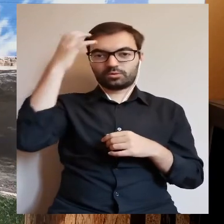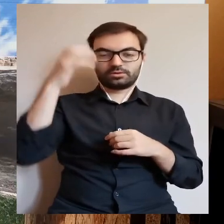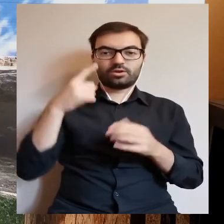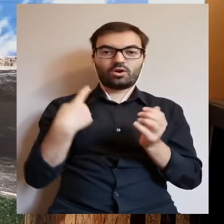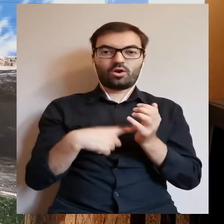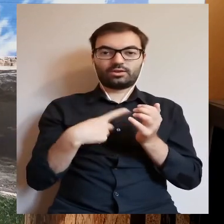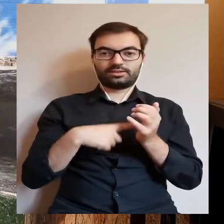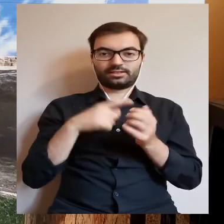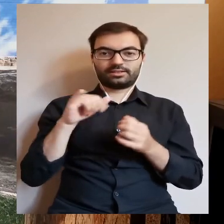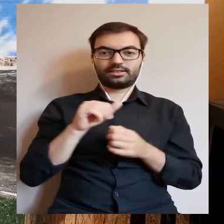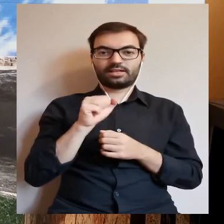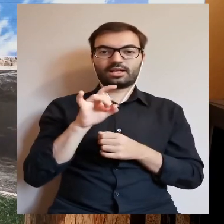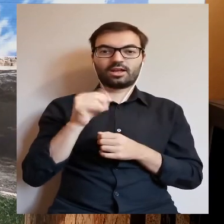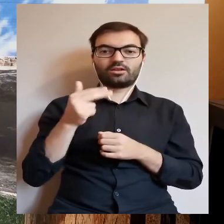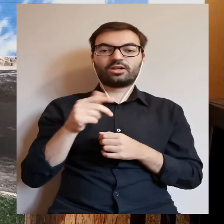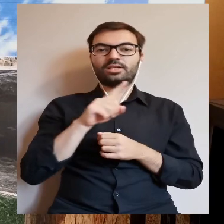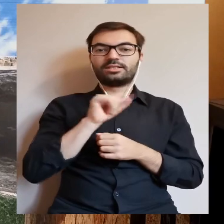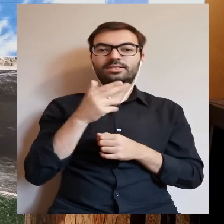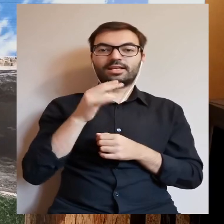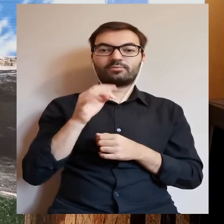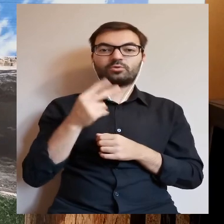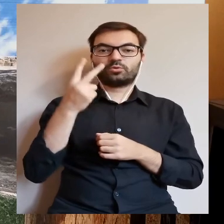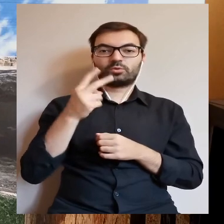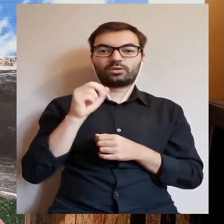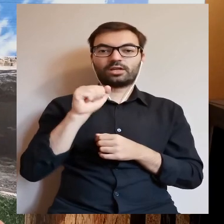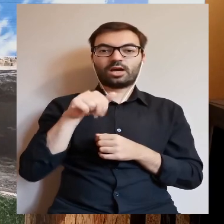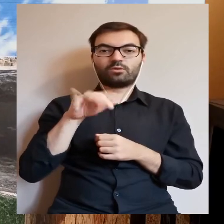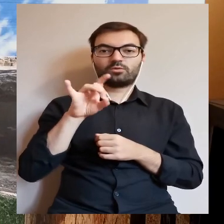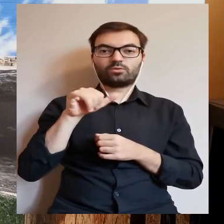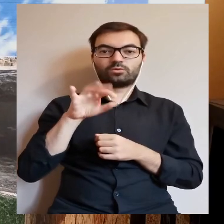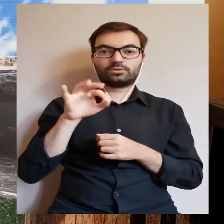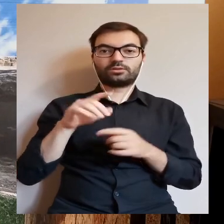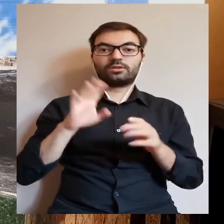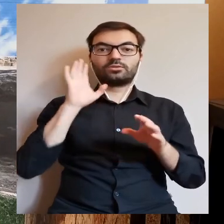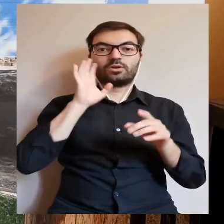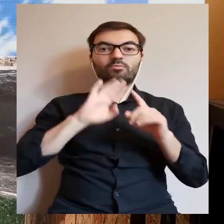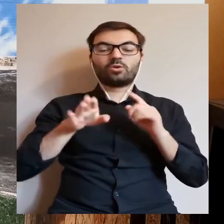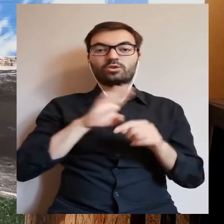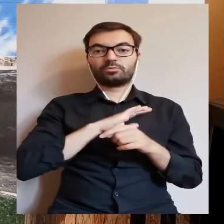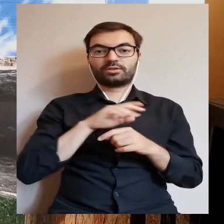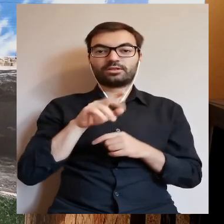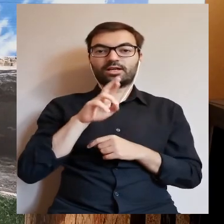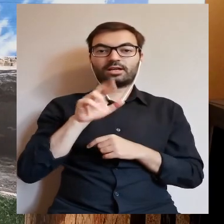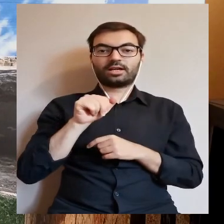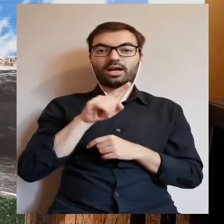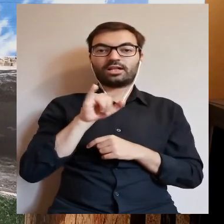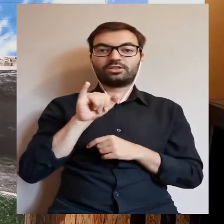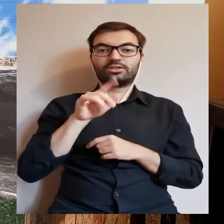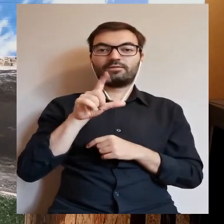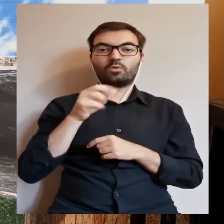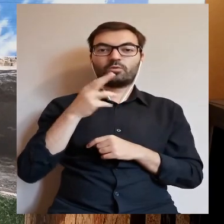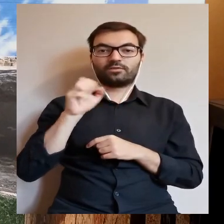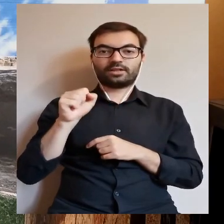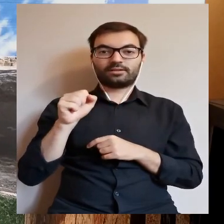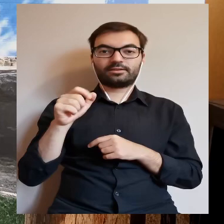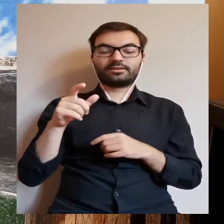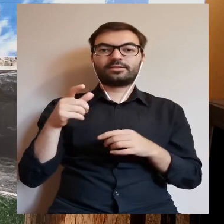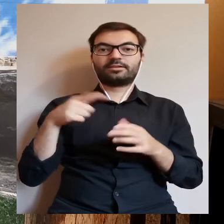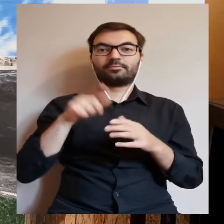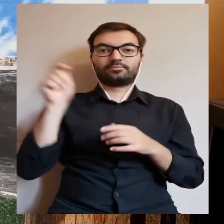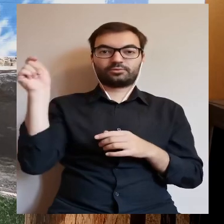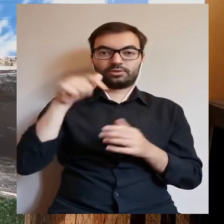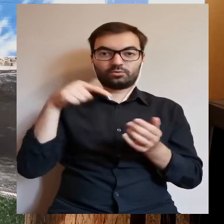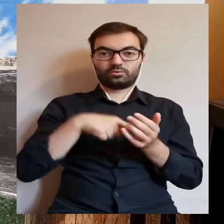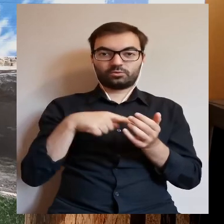polski król, ostatni z Jagiellonów, Zygmunt II August, podobno właśnie po śmierci Barbary Radziwiłłówny, swojej ukochanej